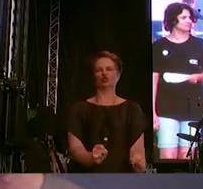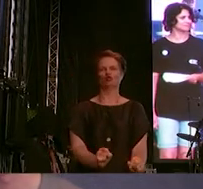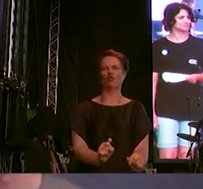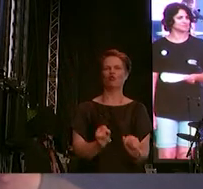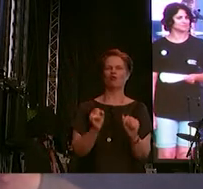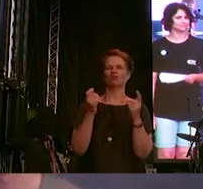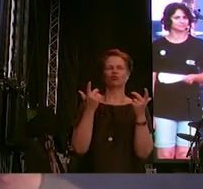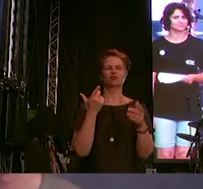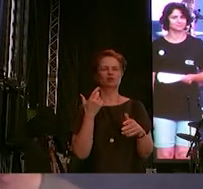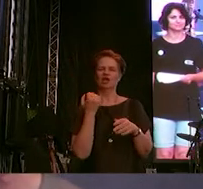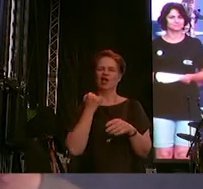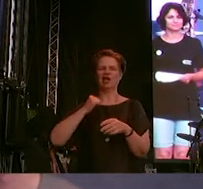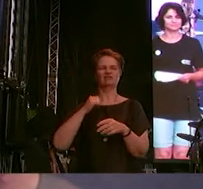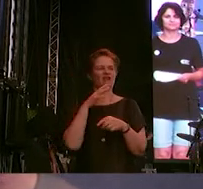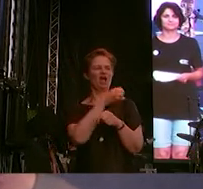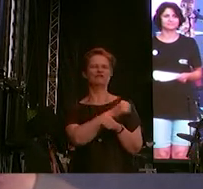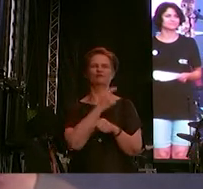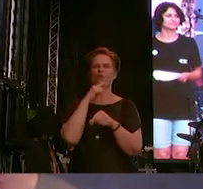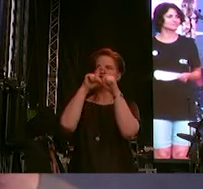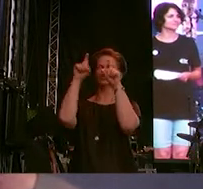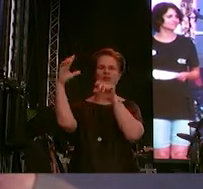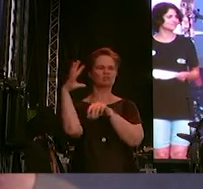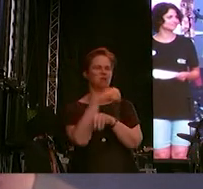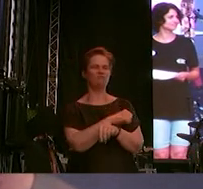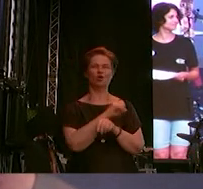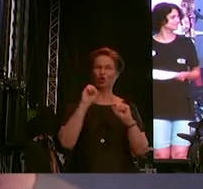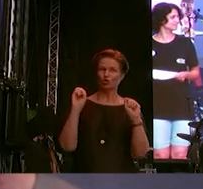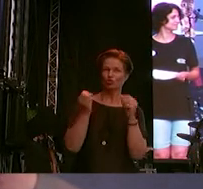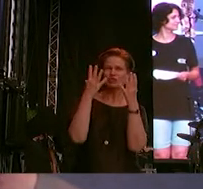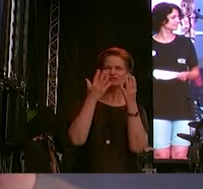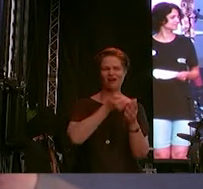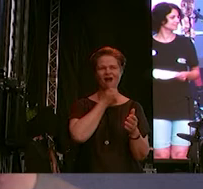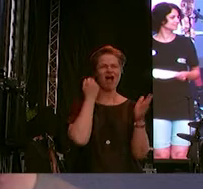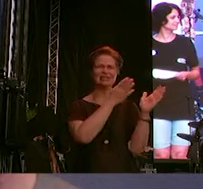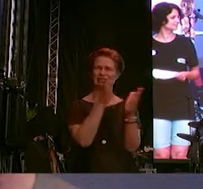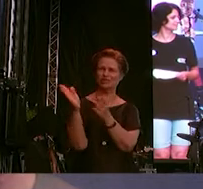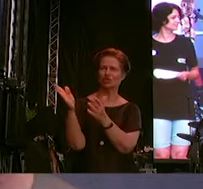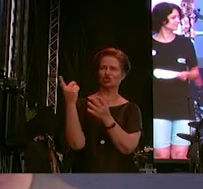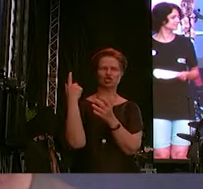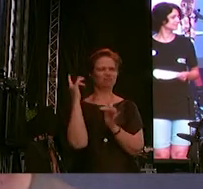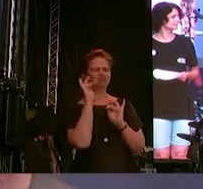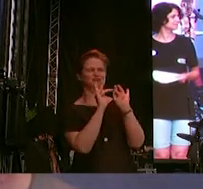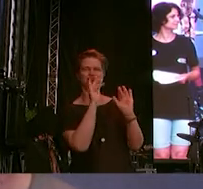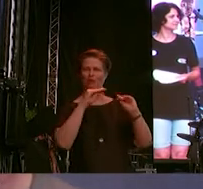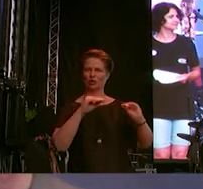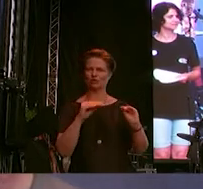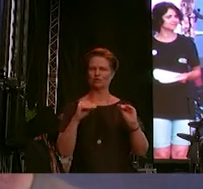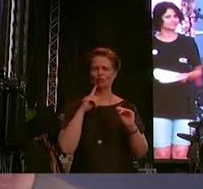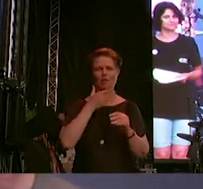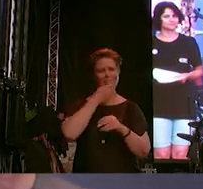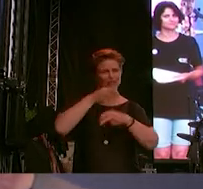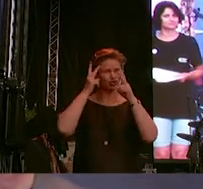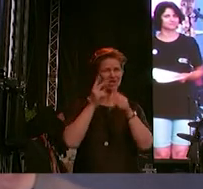Repressionen hin. Sobald Kunst rassistisch instrumentalisiert wird und sobald gegen Grund und Menschenrechte